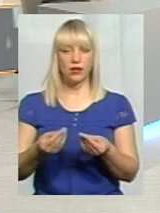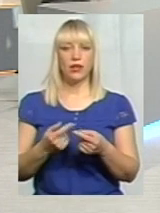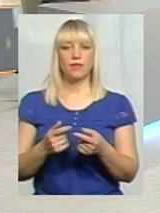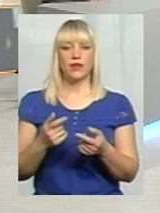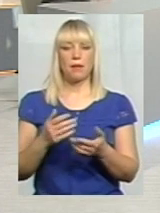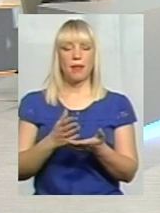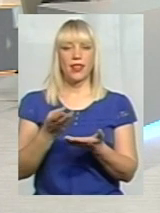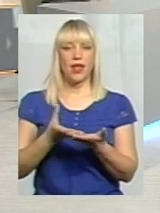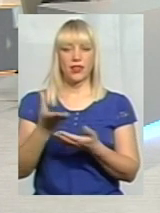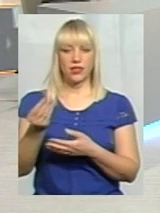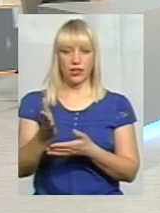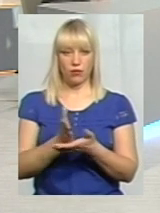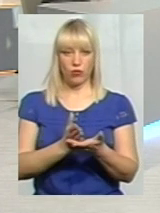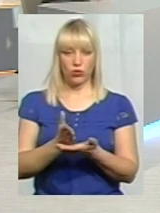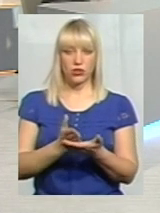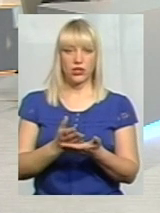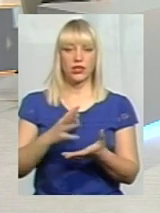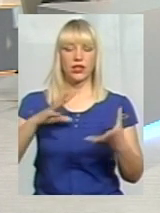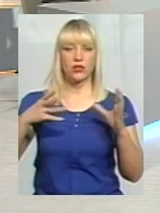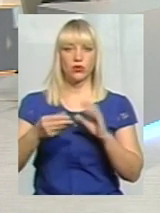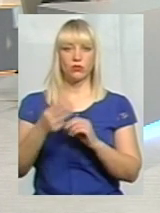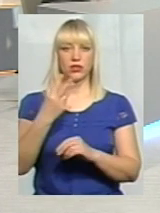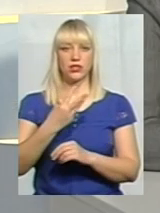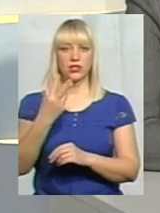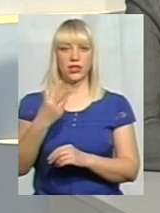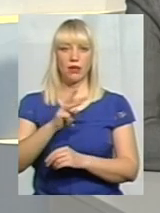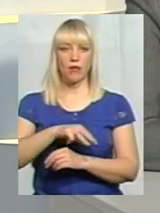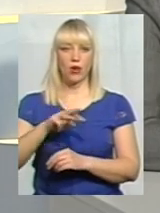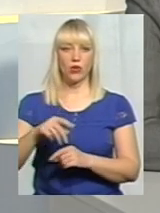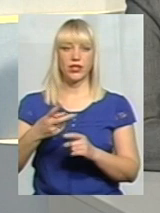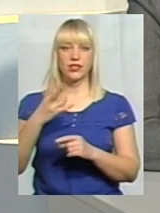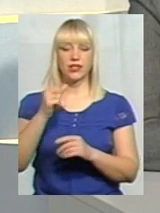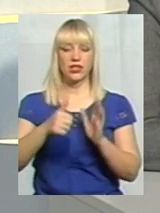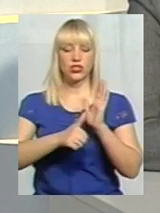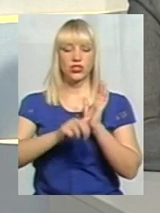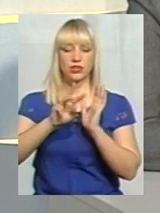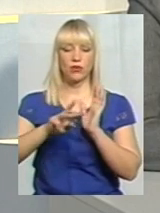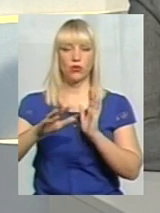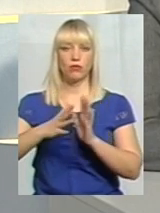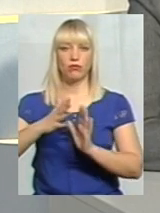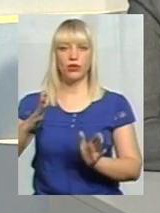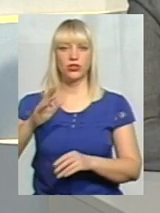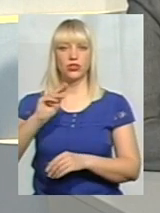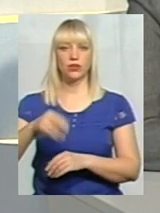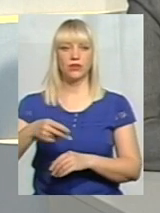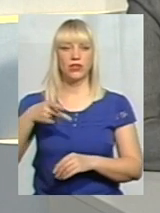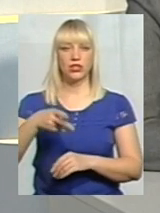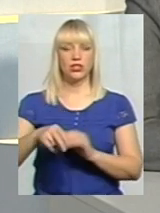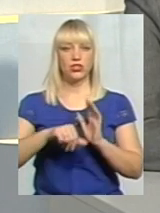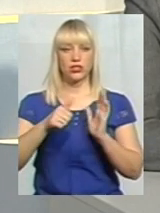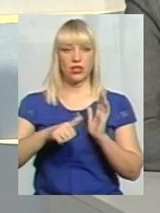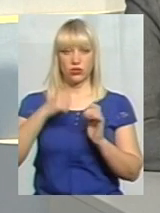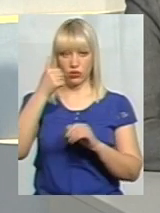їхніх послуг, які вони дають, на суму 33 мільйона. Це на 6 мільйонів більше, ніж у 2016 році.